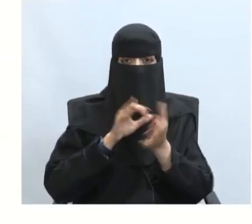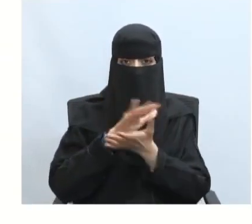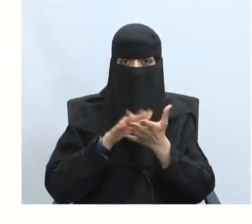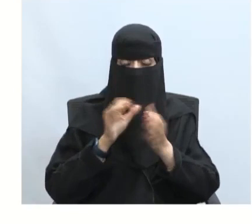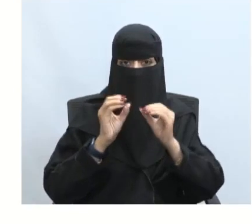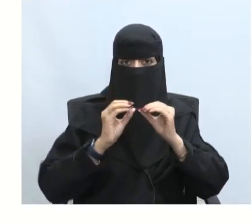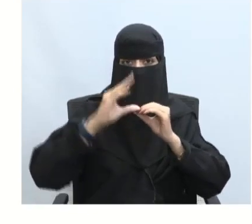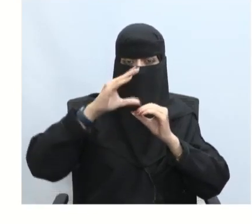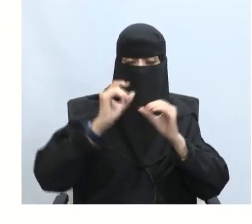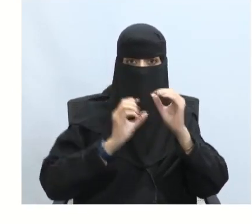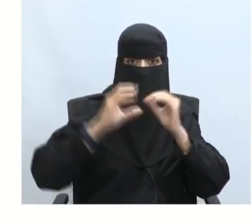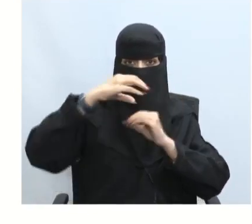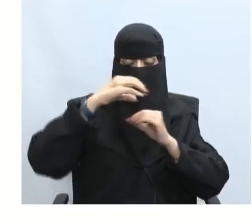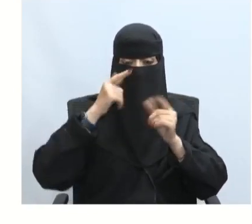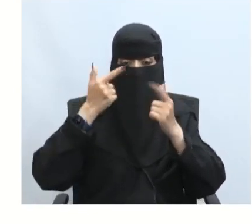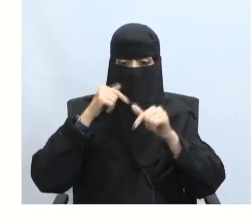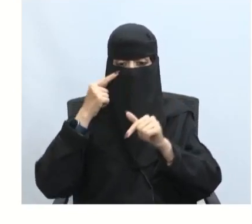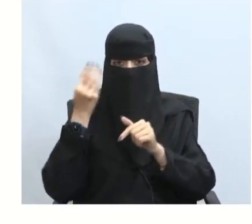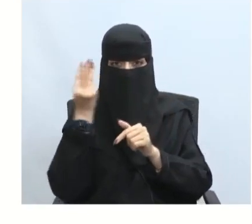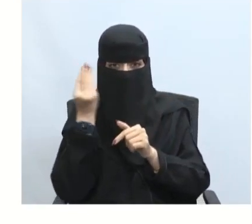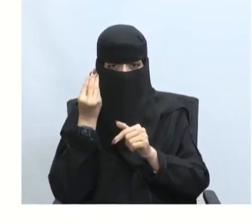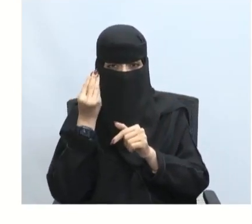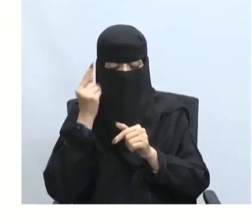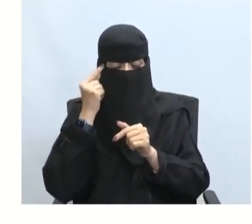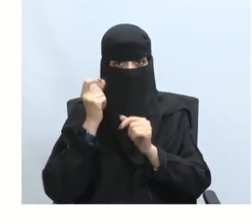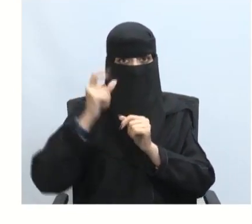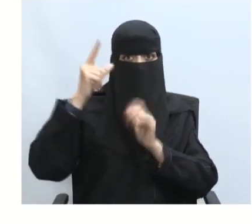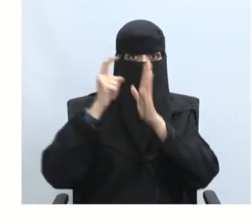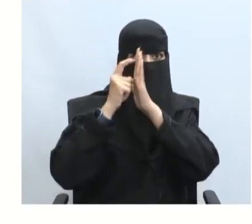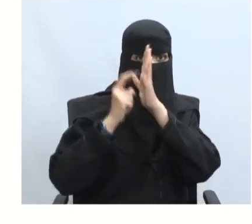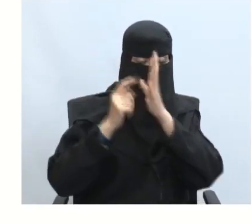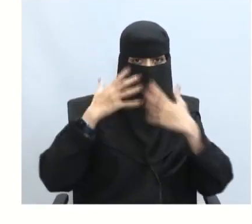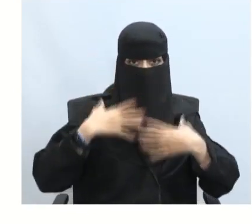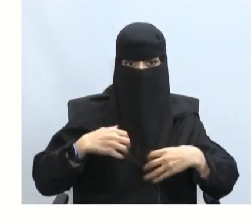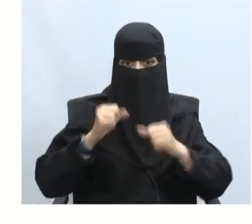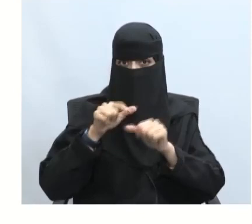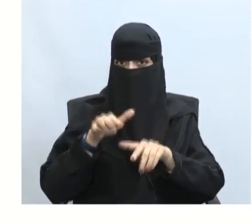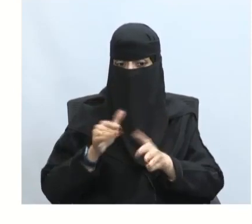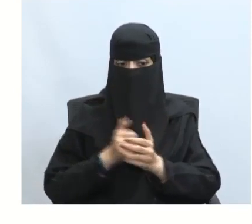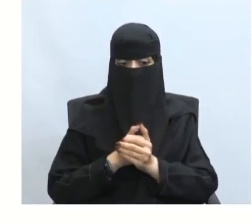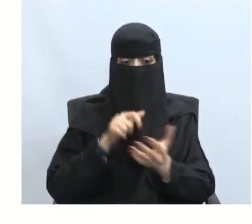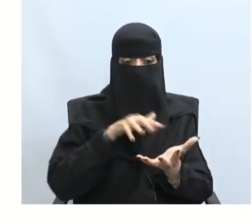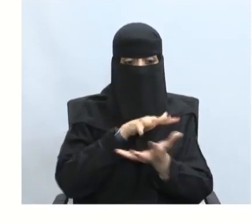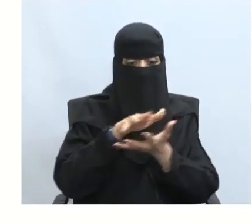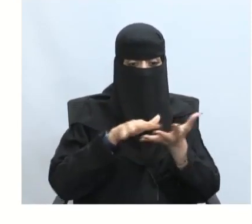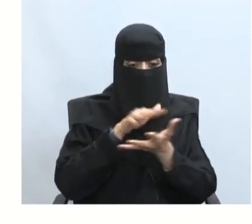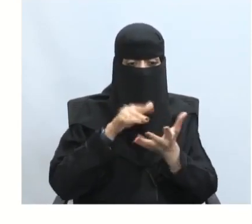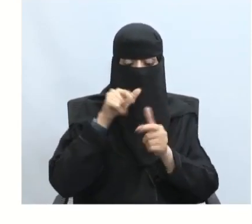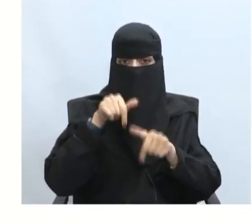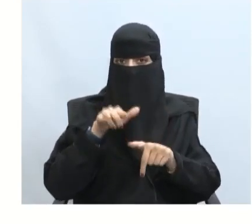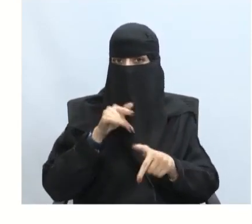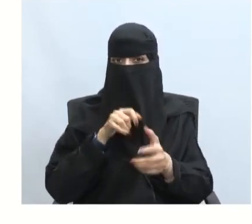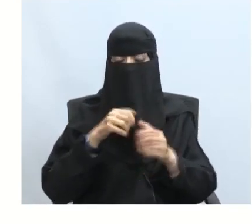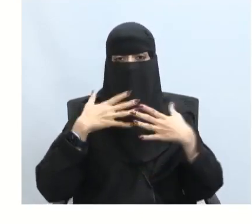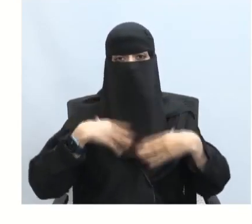ثانياً قلة الوعي بالضوابط الصحية تعد بارك الله فيكم